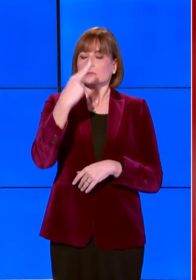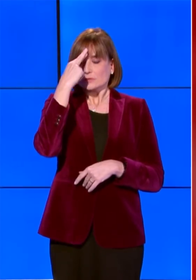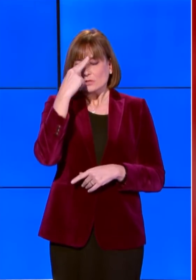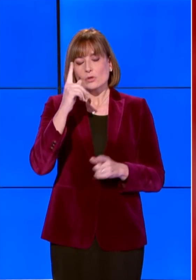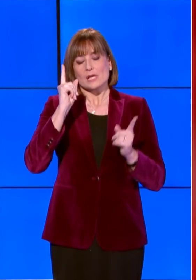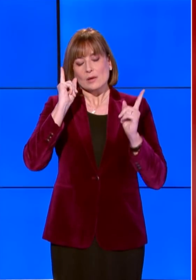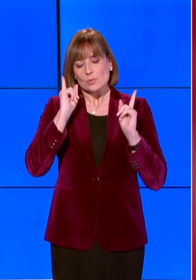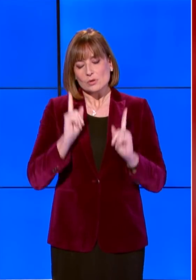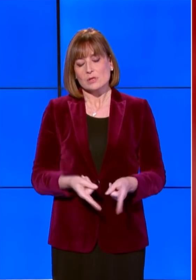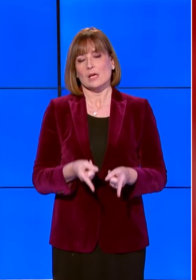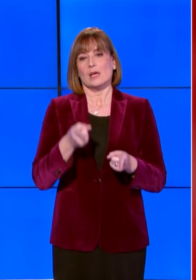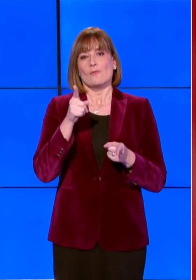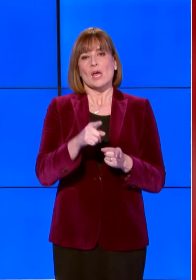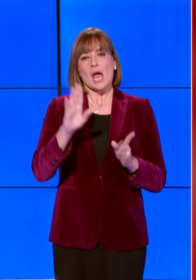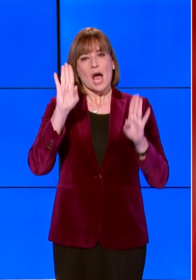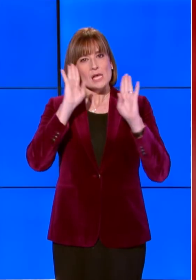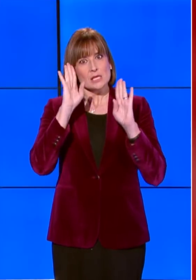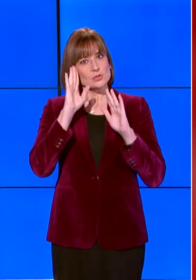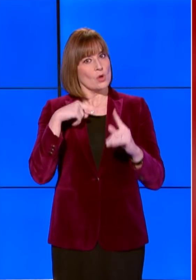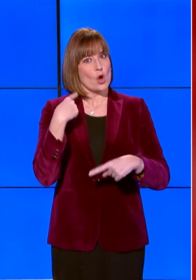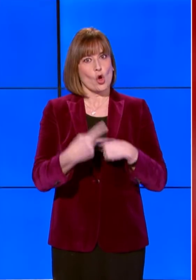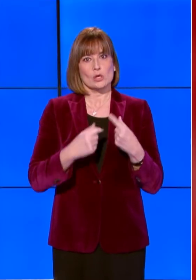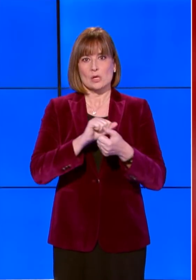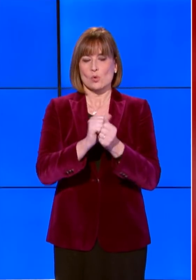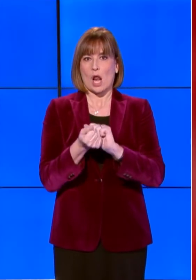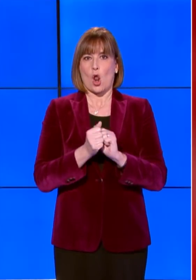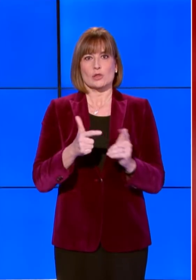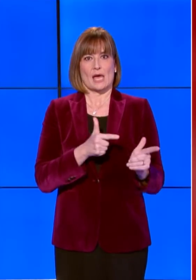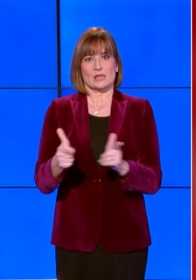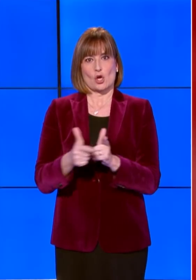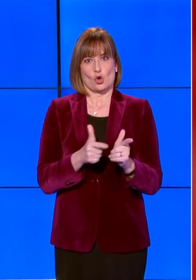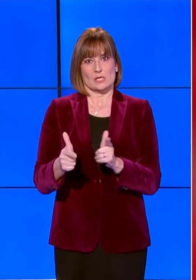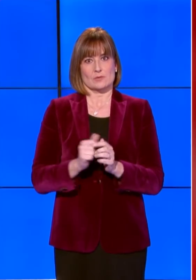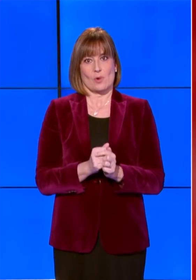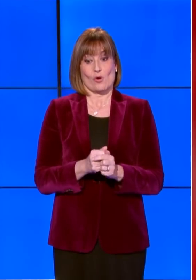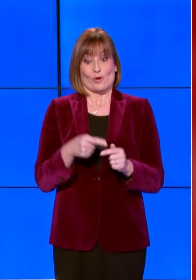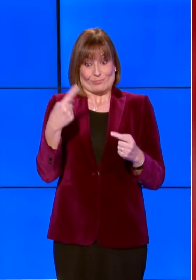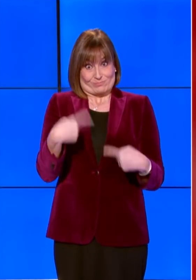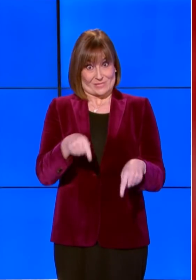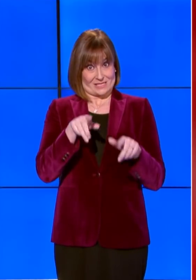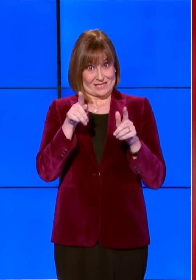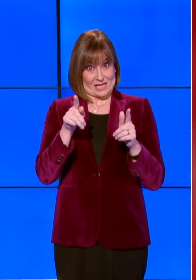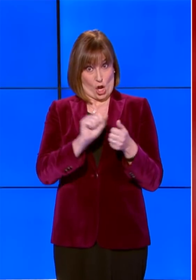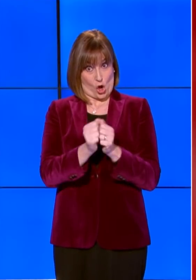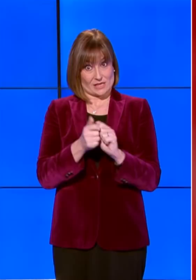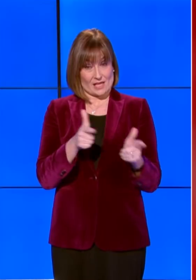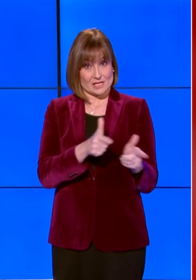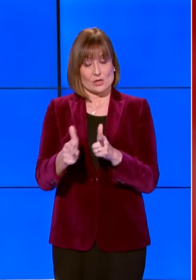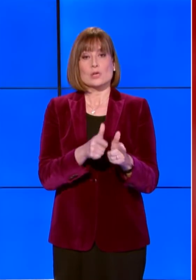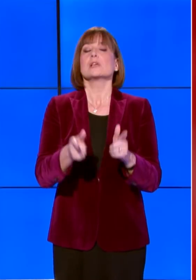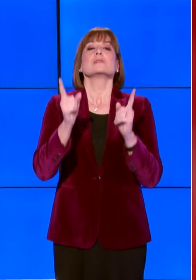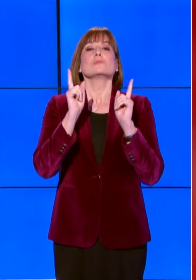mantenere la massima vigilanza nella lotta al terrorismo. Riguardo a questo impegno vorrei ribadire la